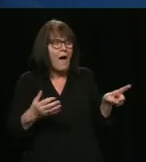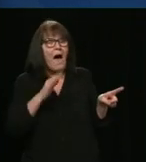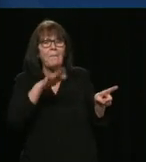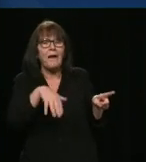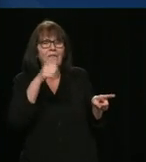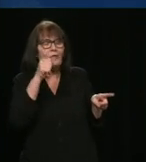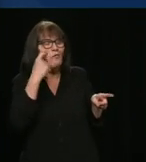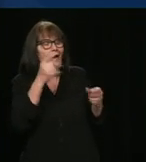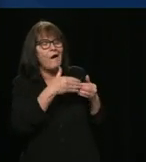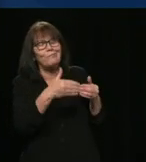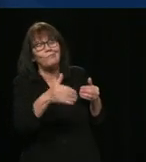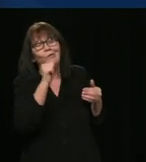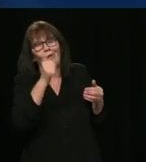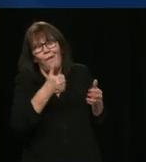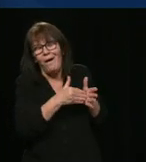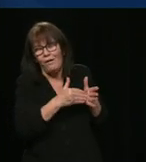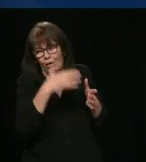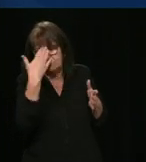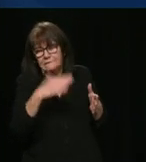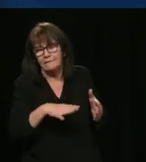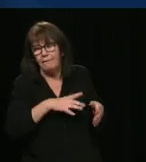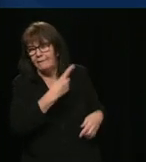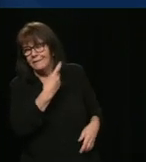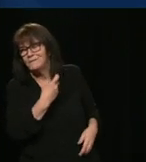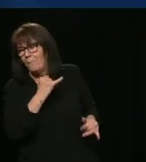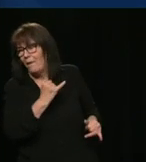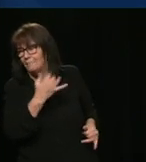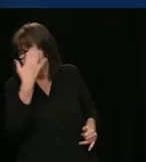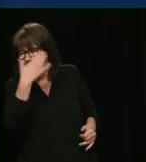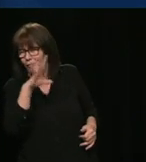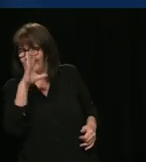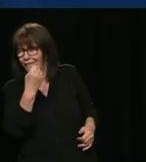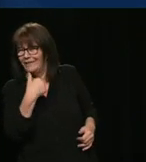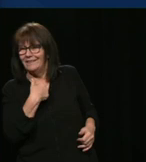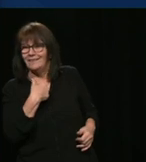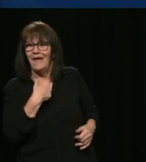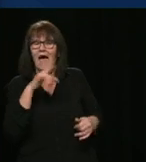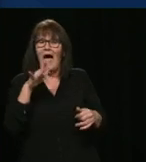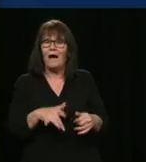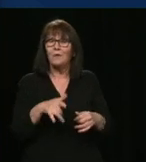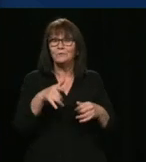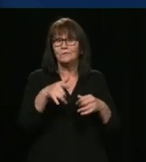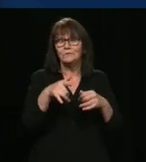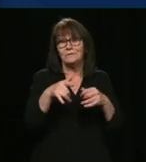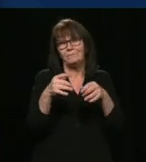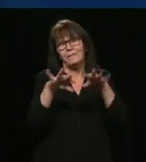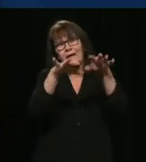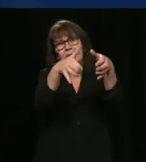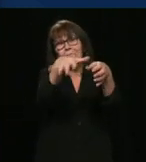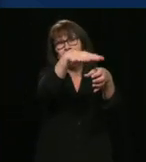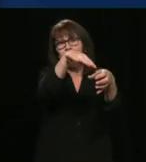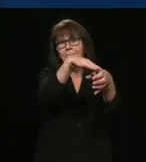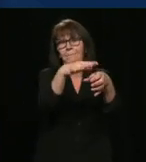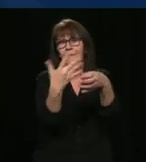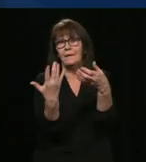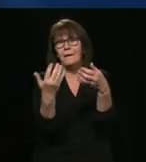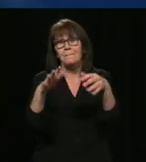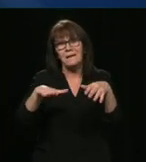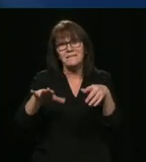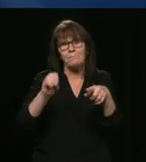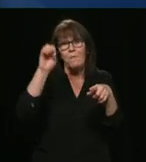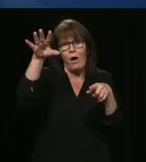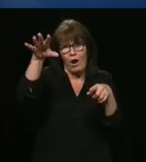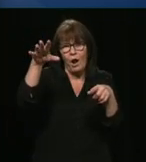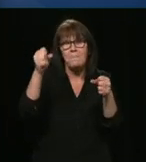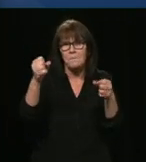parce qu'il y a aussi un projet d'équipe de basketball. Je m'attends à ce que demain, sa question va probablement être sur